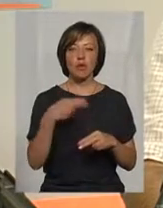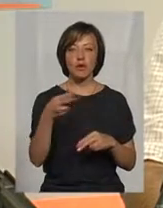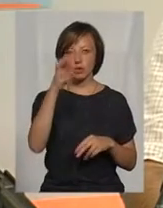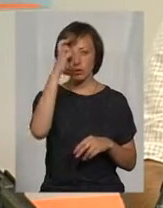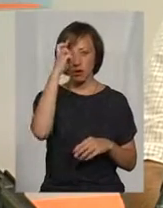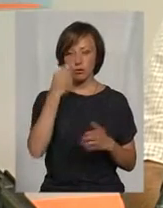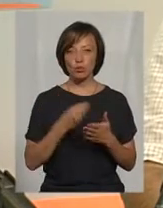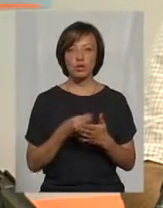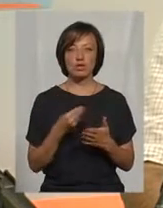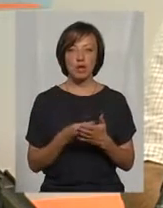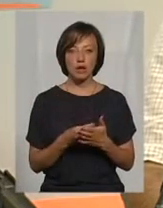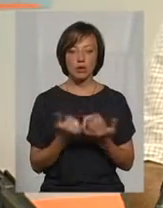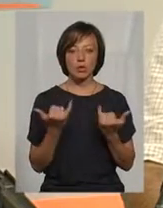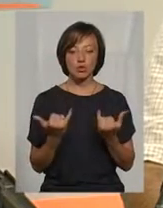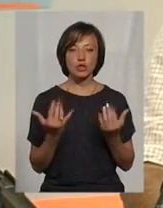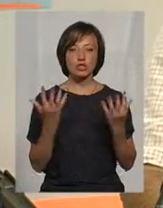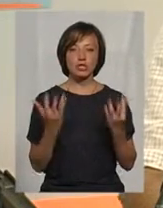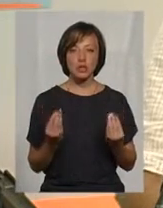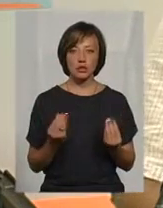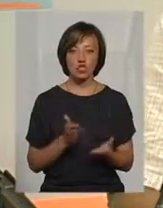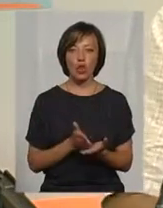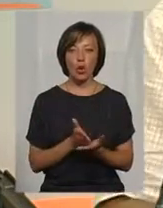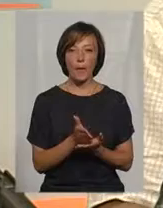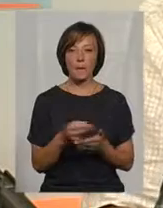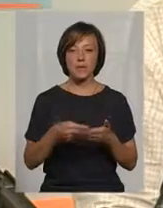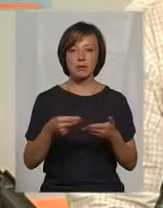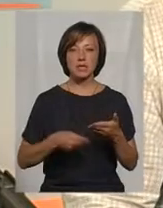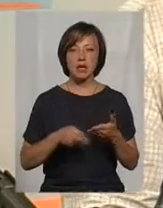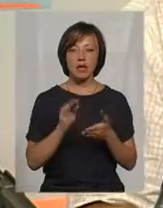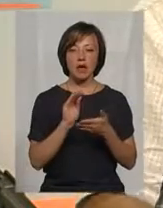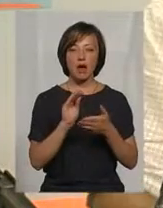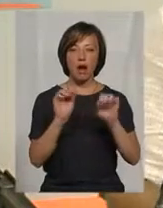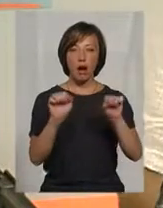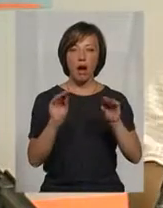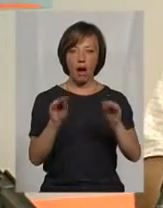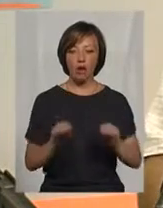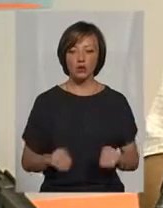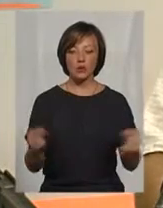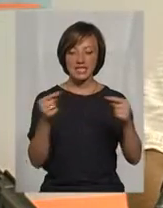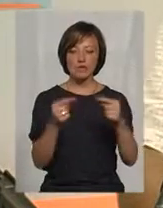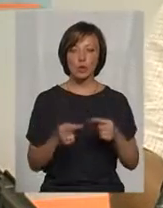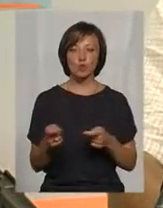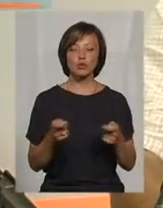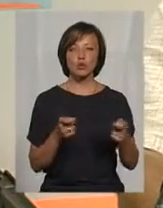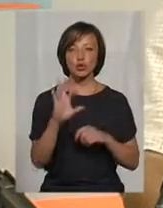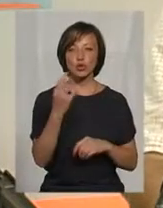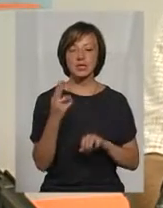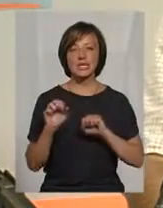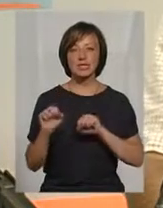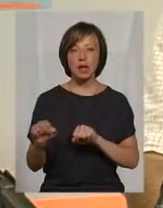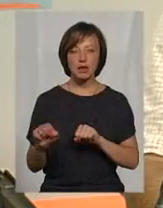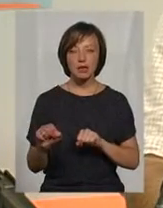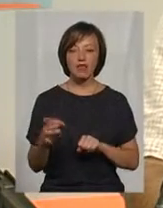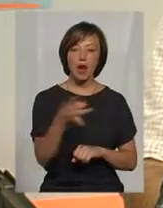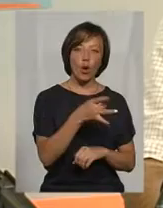державного бюджету на сьогоднішній день. Тобто шляхом підписання акту звірки з управлінням соціального захисту населення в районі місті